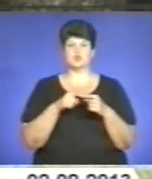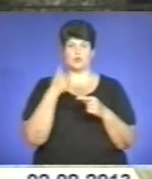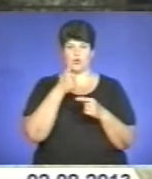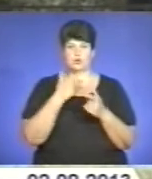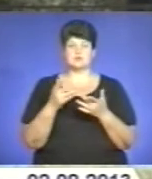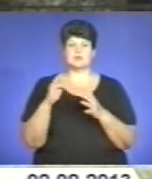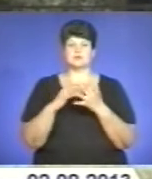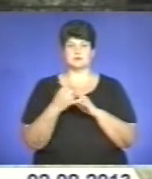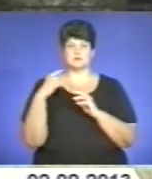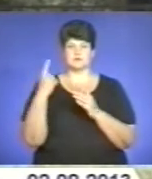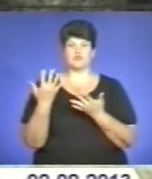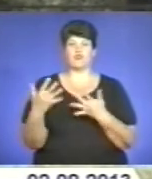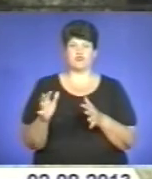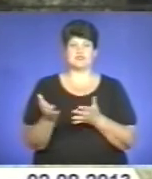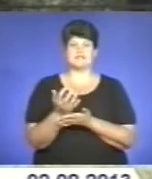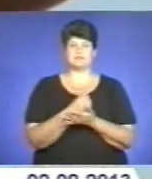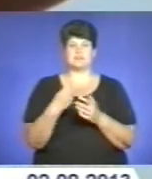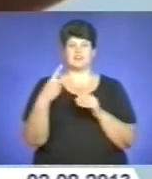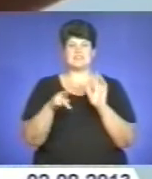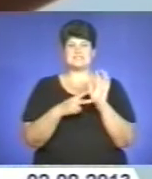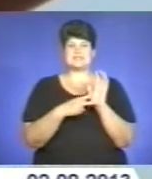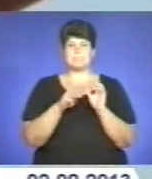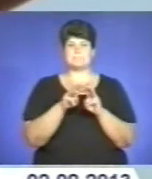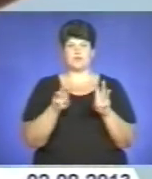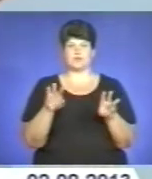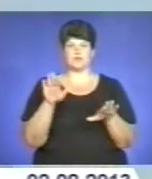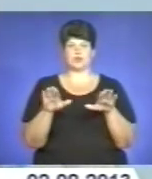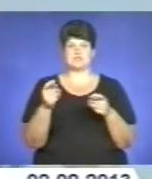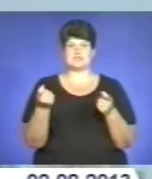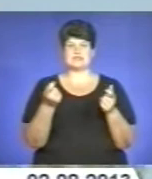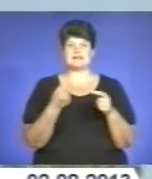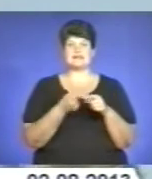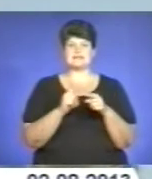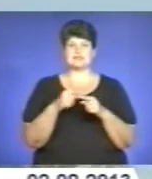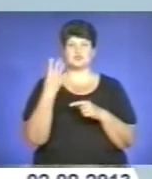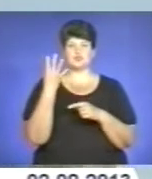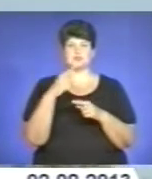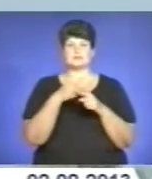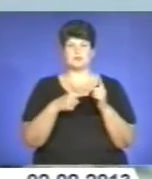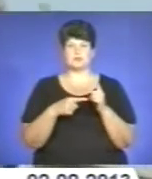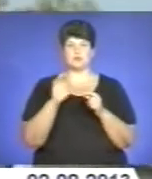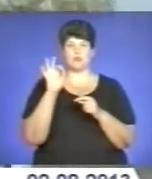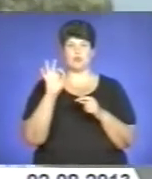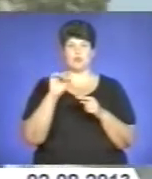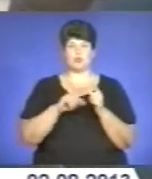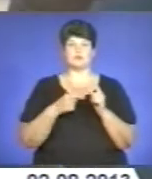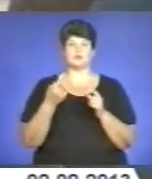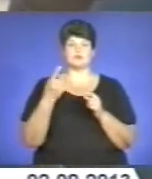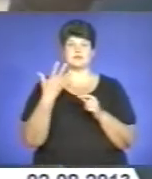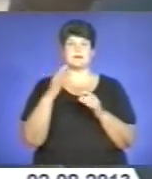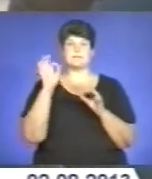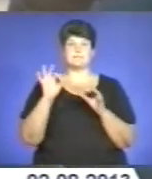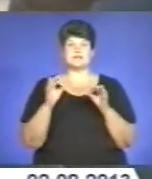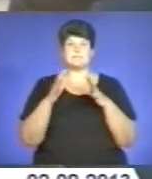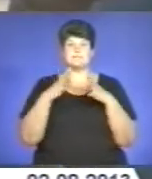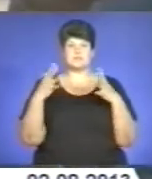аграрії України вже намолотили 27 мільйонів тонн зернових. Це на понад 4,5% більше, ніж торік. Найвища